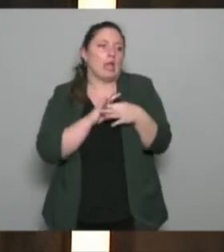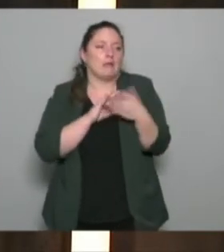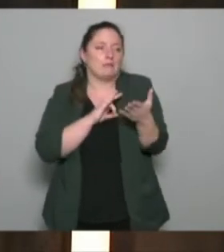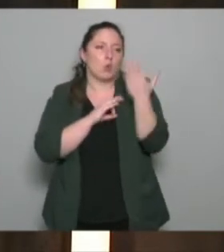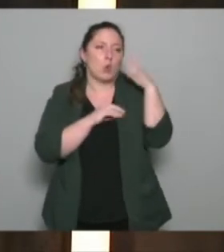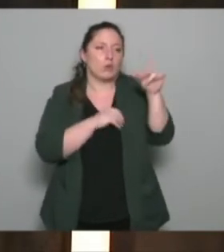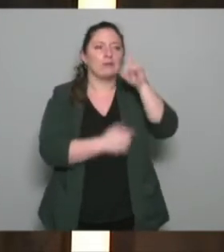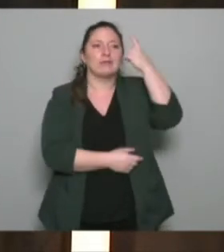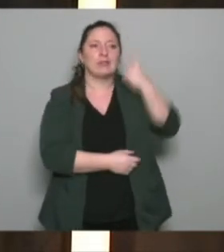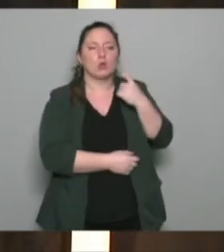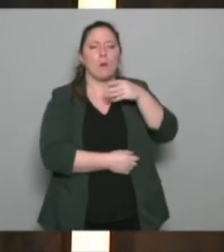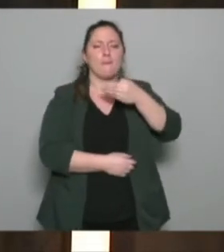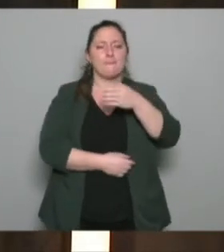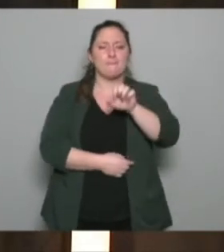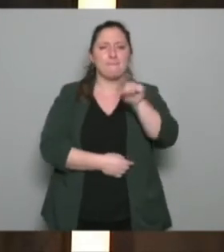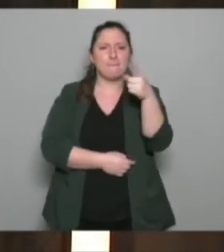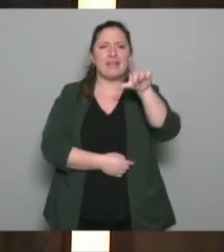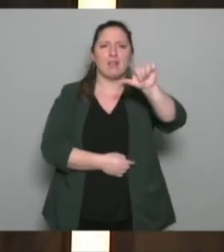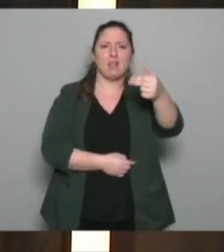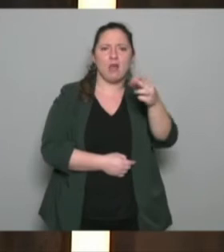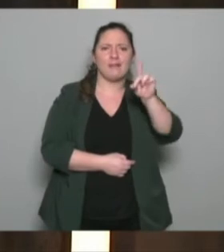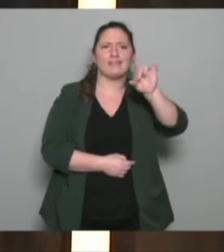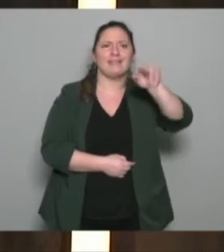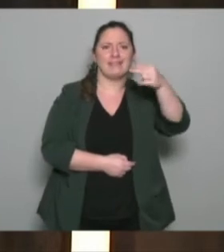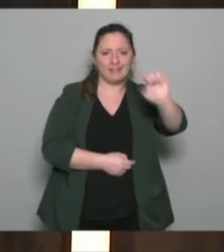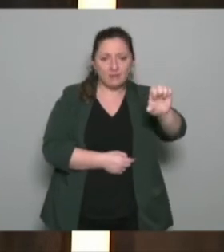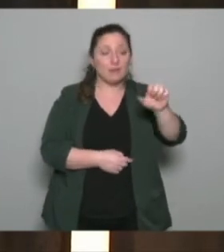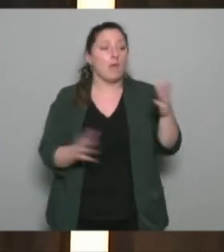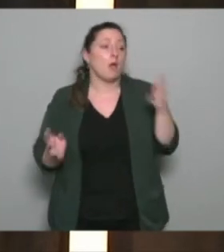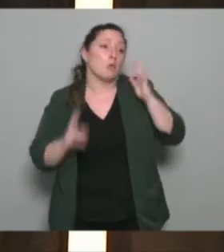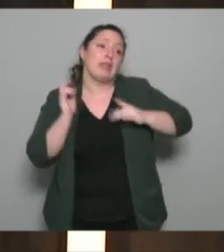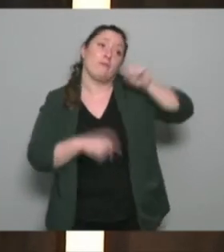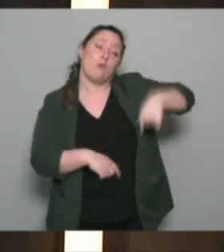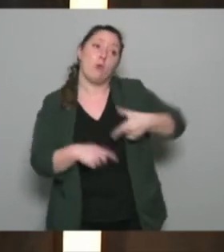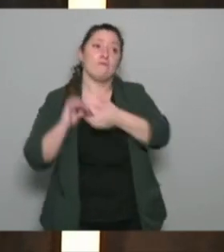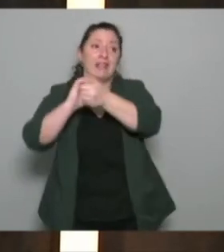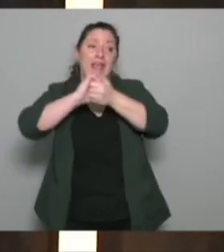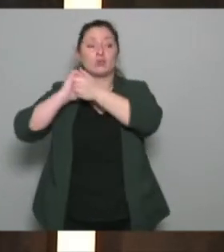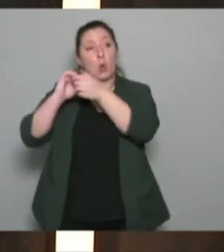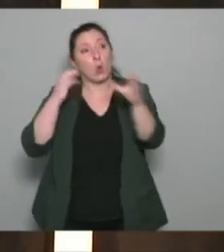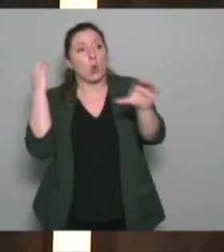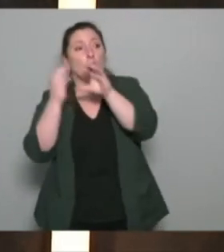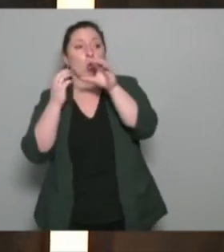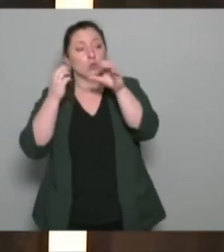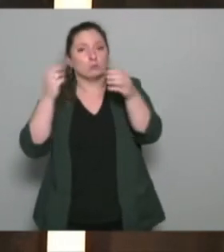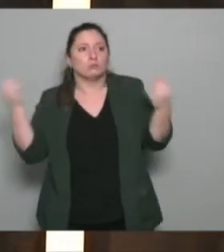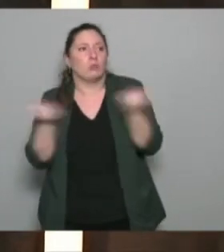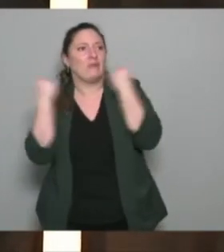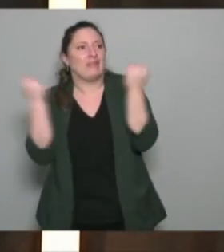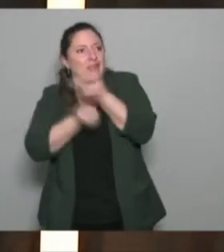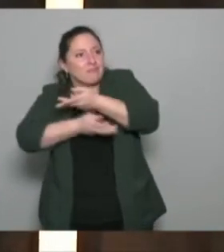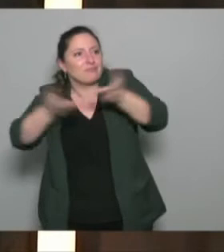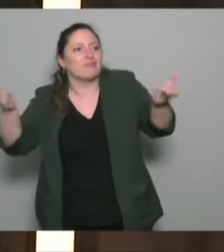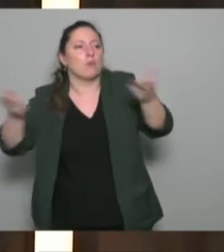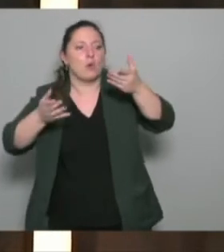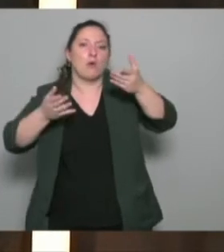de Mélandine donc n'est-ce pas justement aux fédérations de communiquer auprès des publics et de mettre en avant le sport santé et non pas le